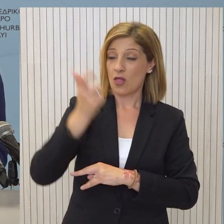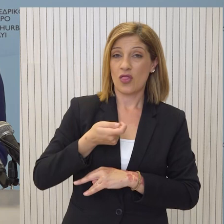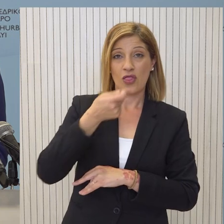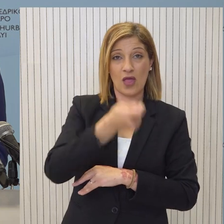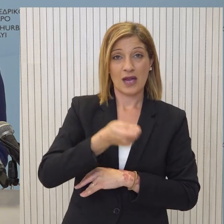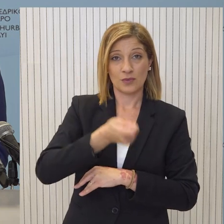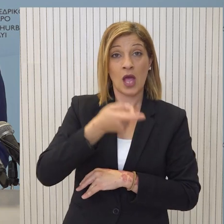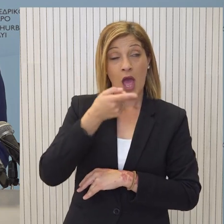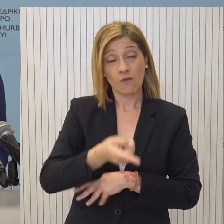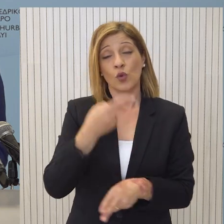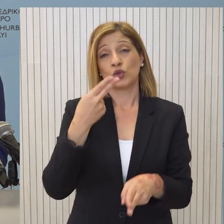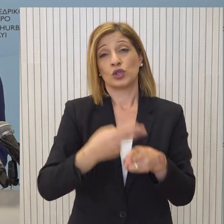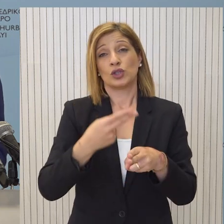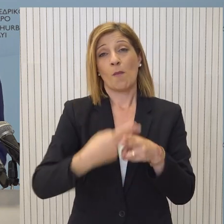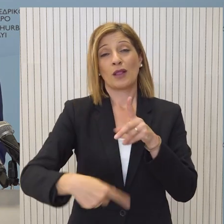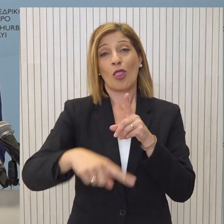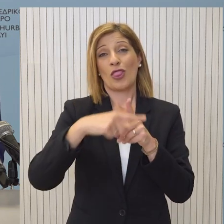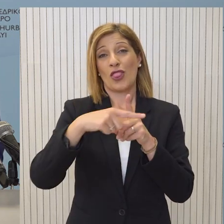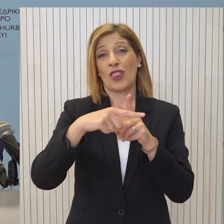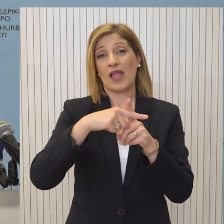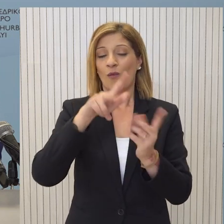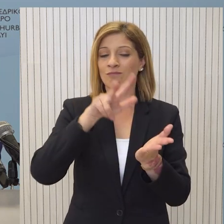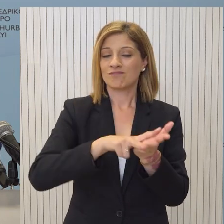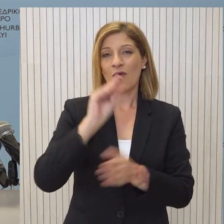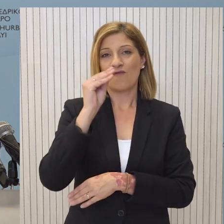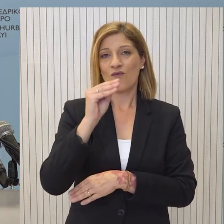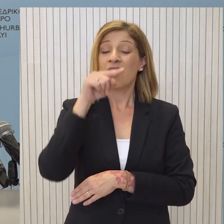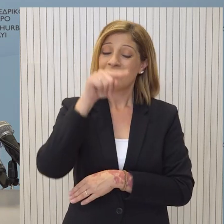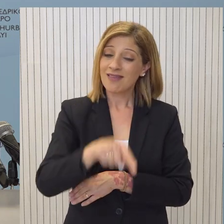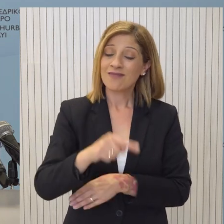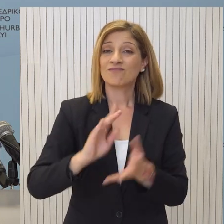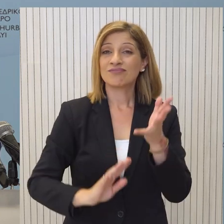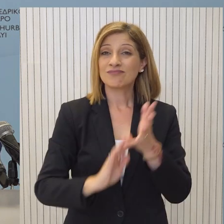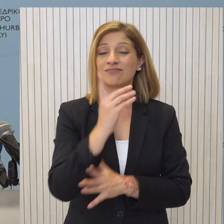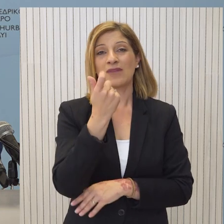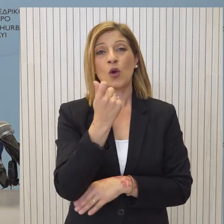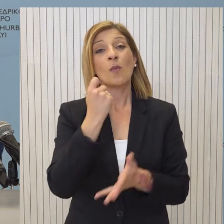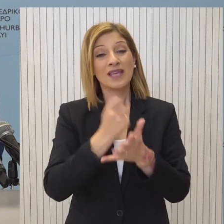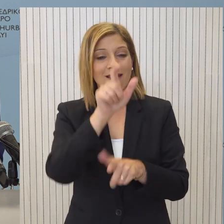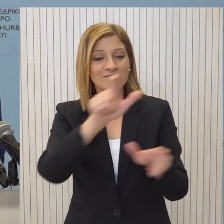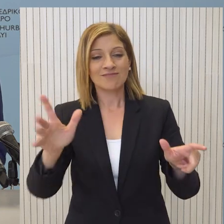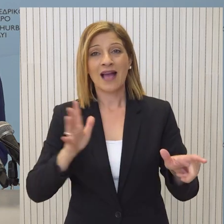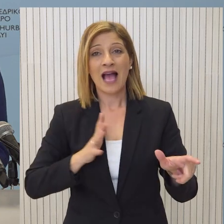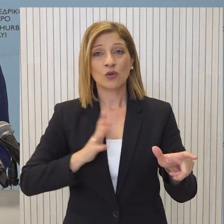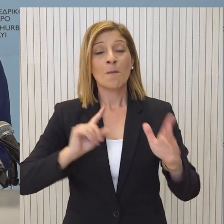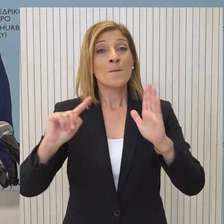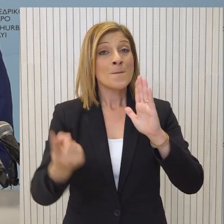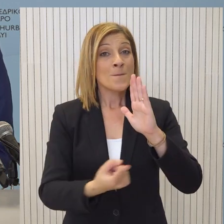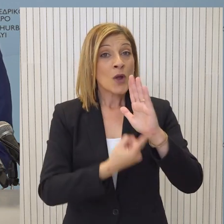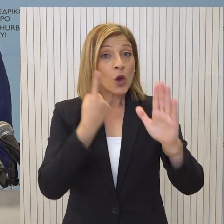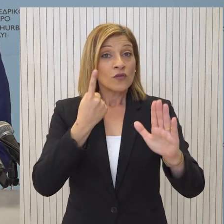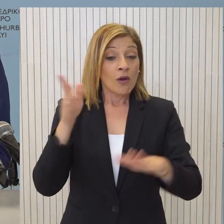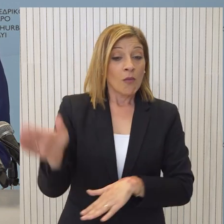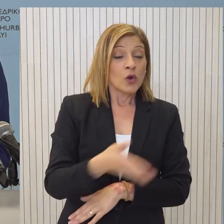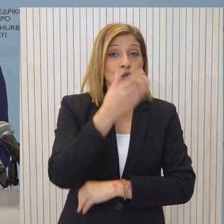αποτελεί σημαντικότατη θετική εξέλιξη ως προς την πορεία της κυπριακής οικονομίας αλλά και για τους δανειολήπτες. Για πρώτη φορά, μετά από